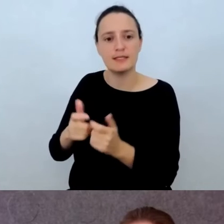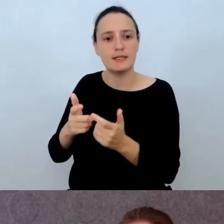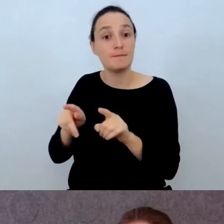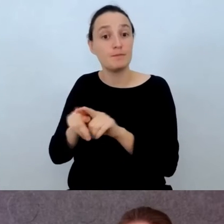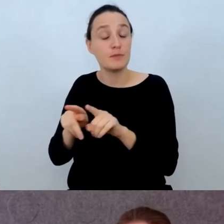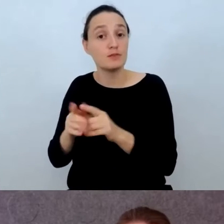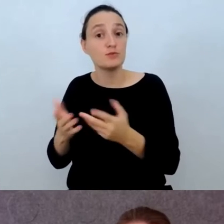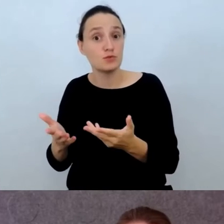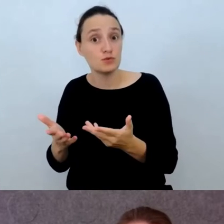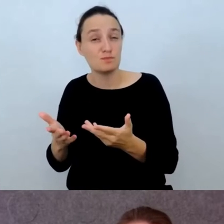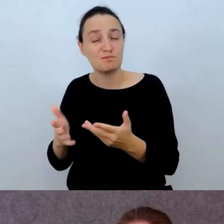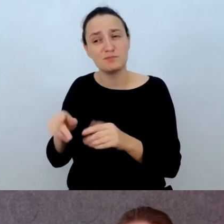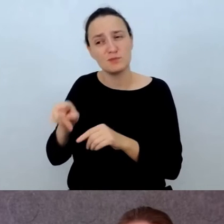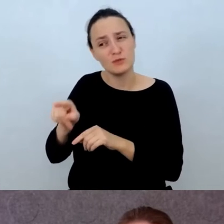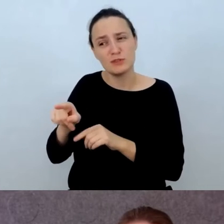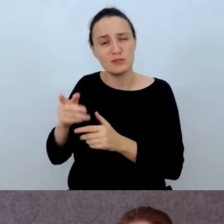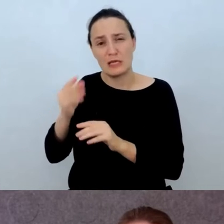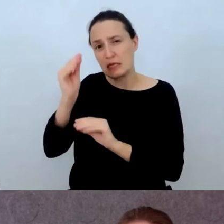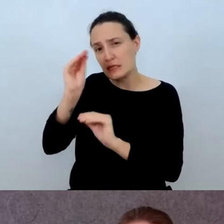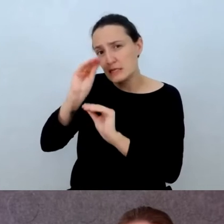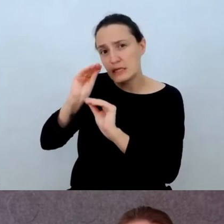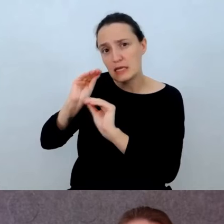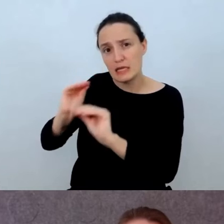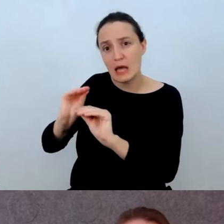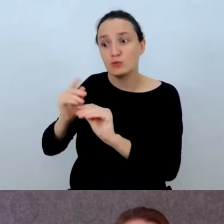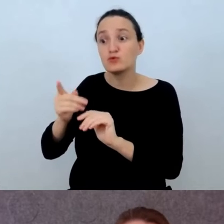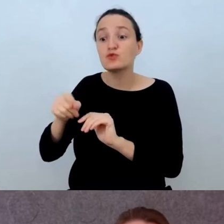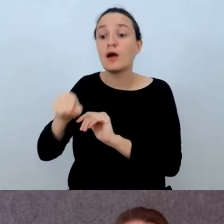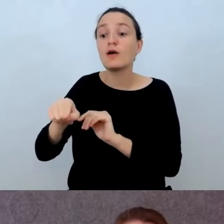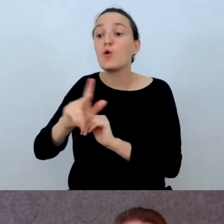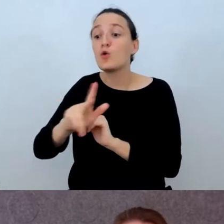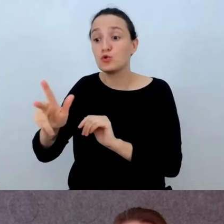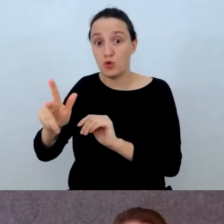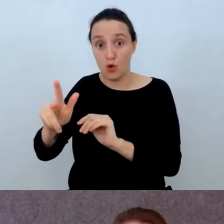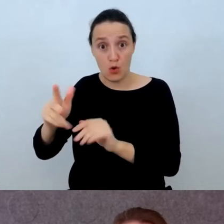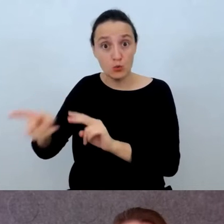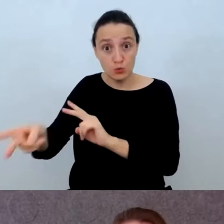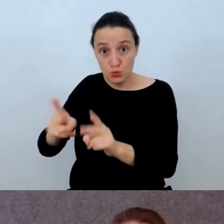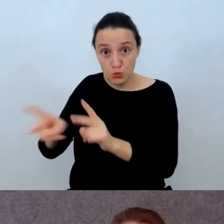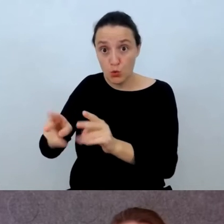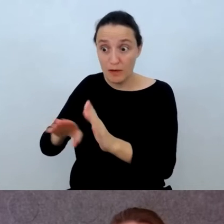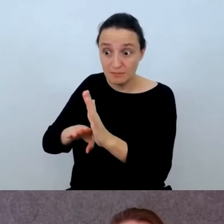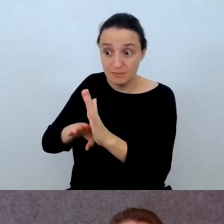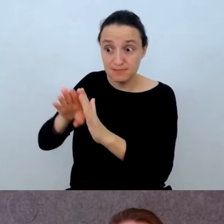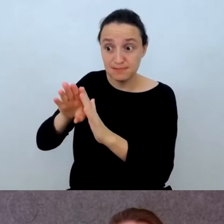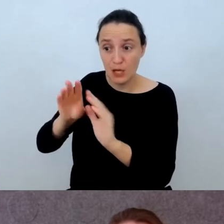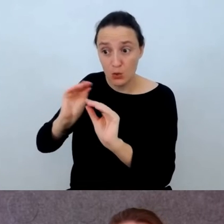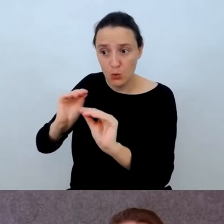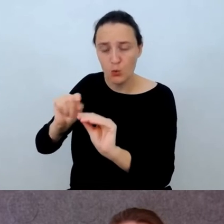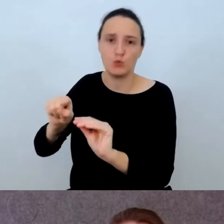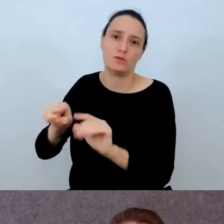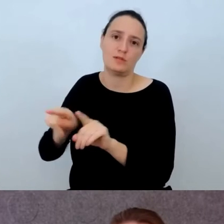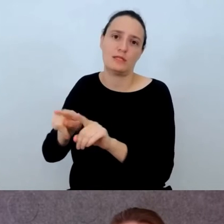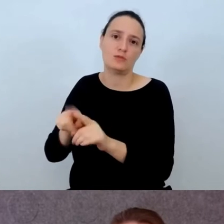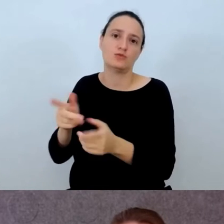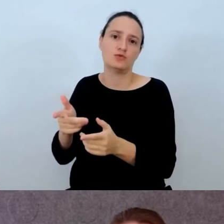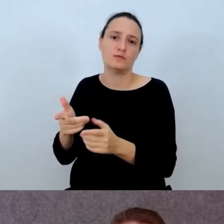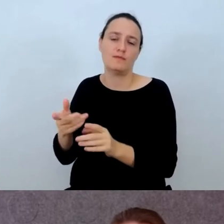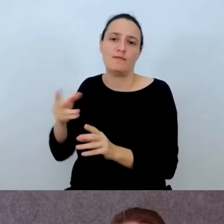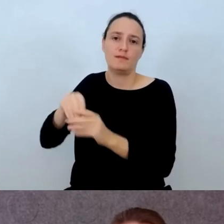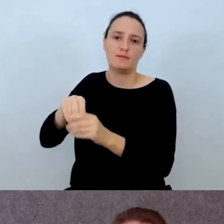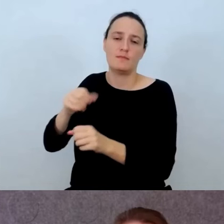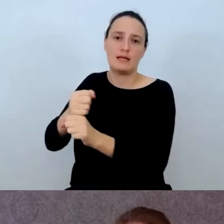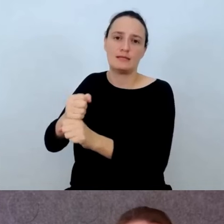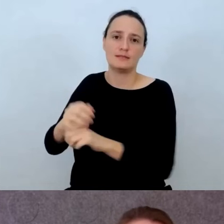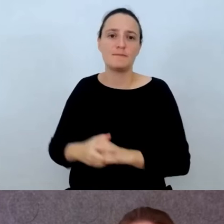ma duży wkład w nauczanie młodych adeptów tłumaczenia. I tak po krótkim przedstawieniu poproszę